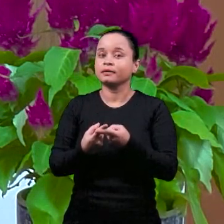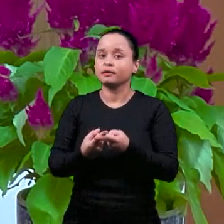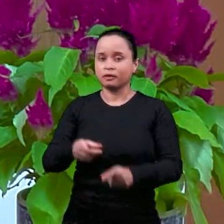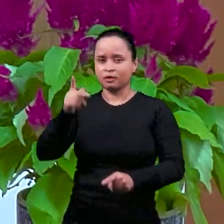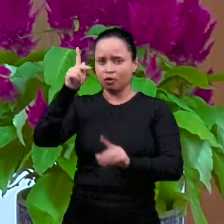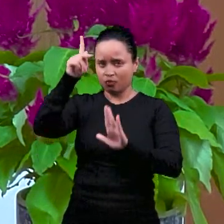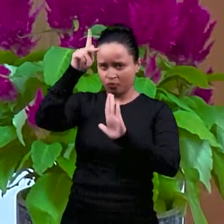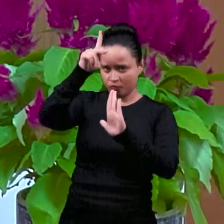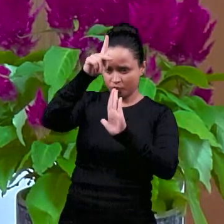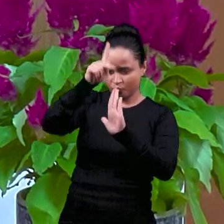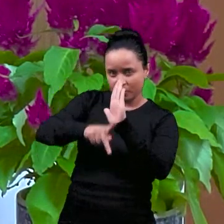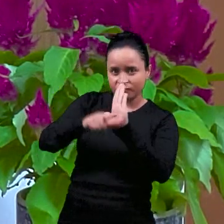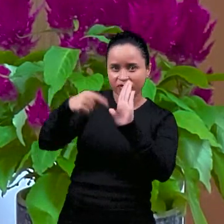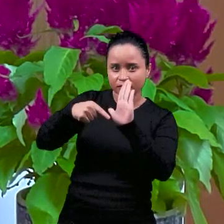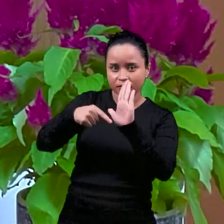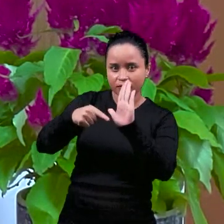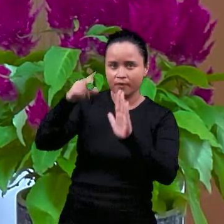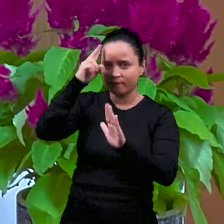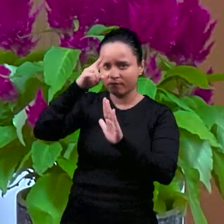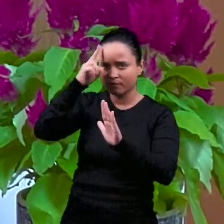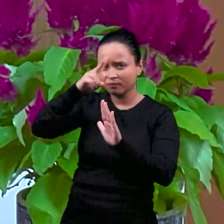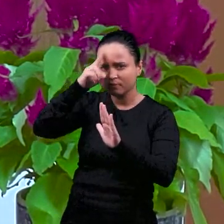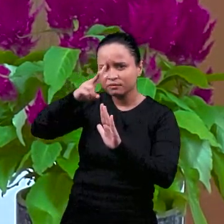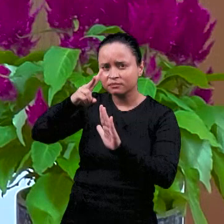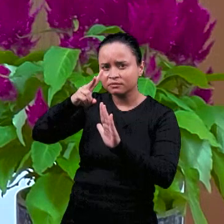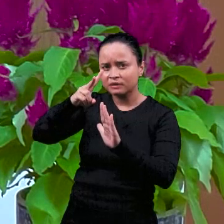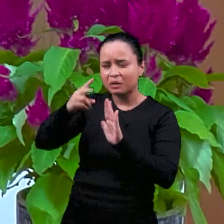указывает на истину.